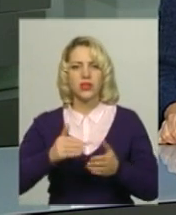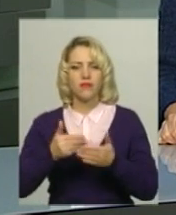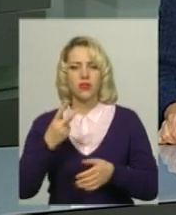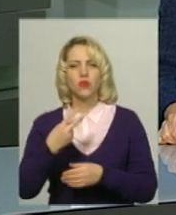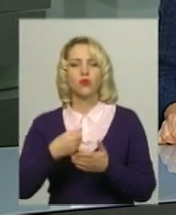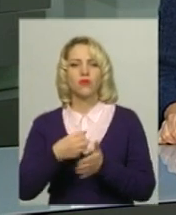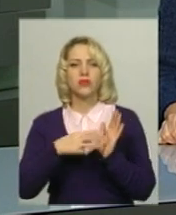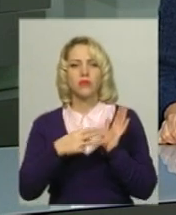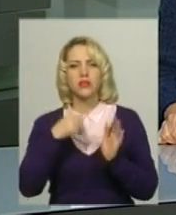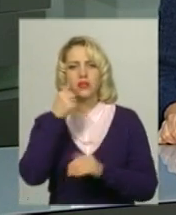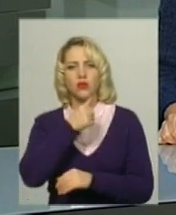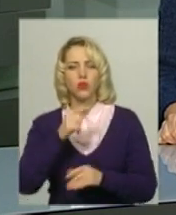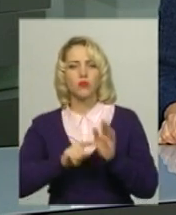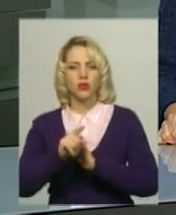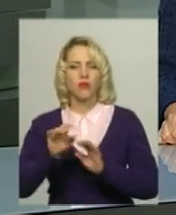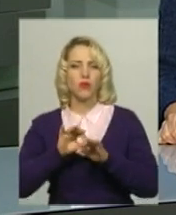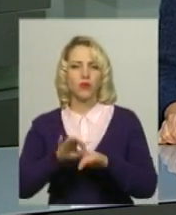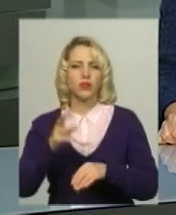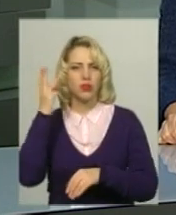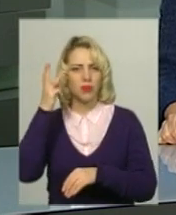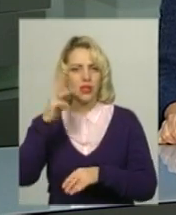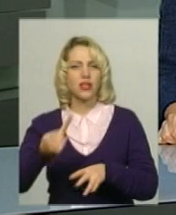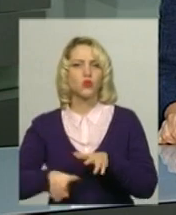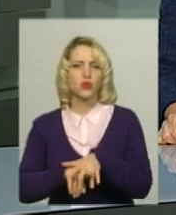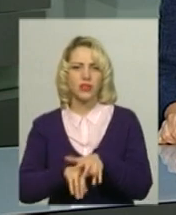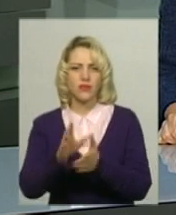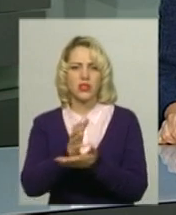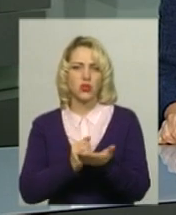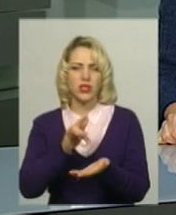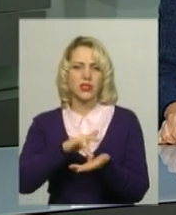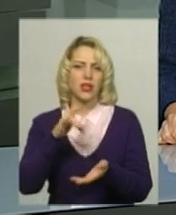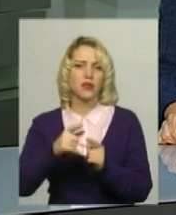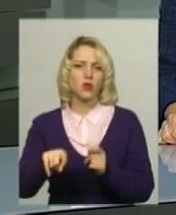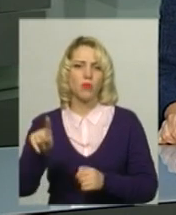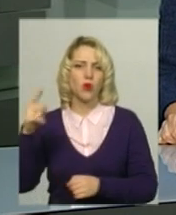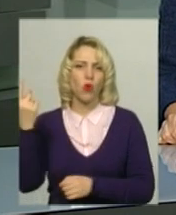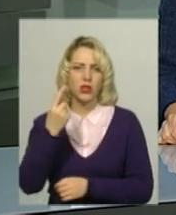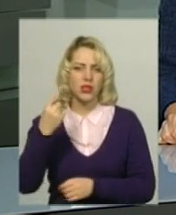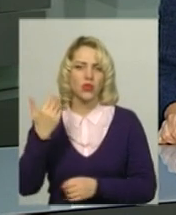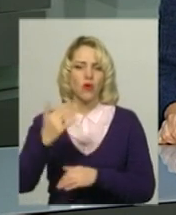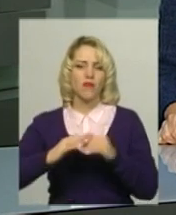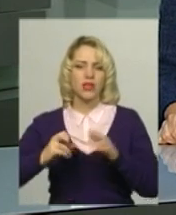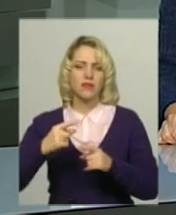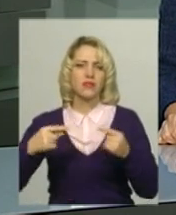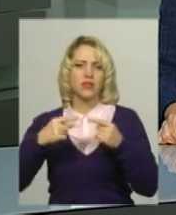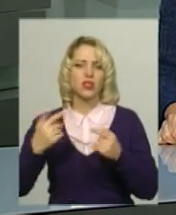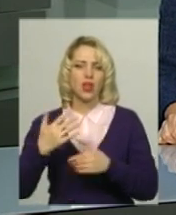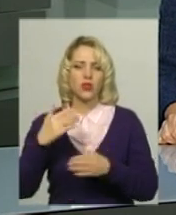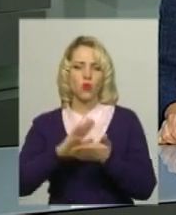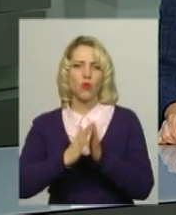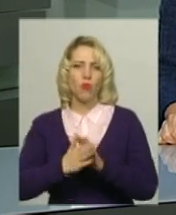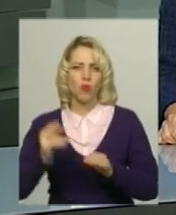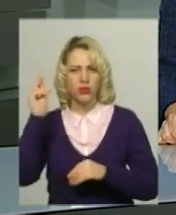до 18 років розпочав проводити Хмельницький інклюзивно-ресурсний центр номер один. Його фахівці визначають, які умови навчання